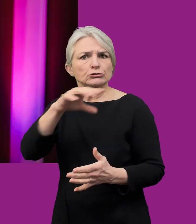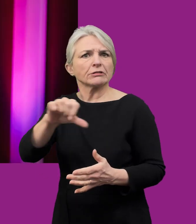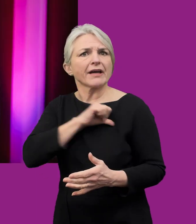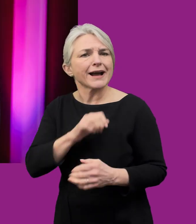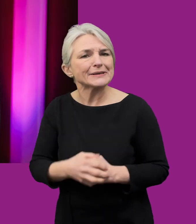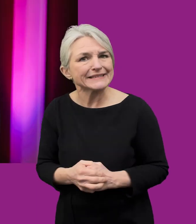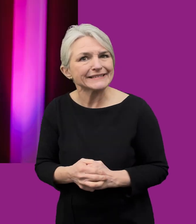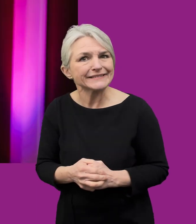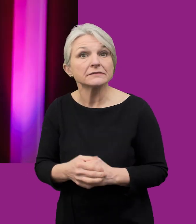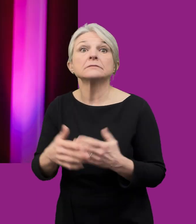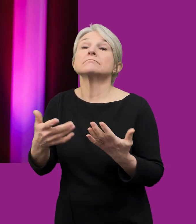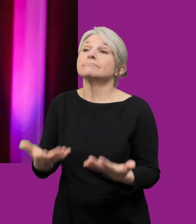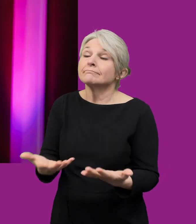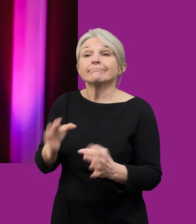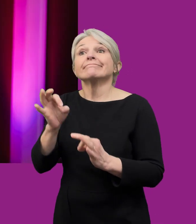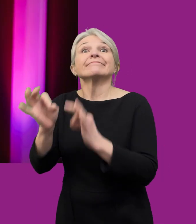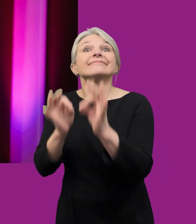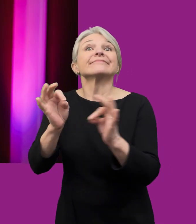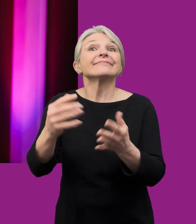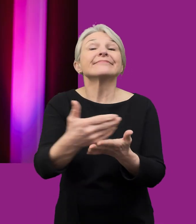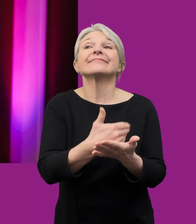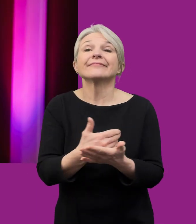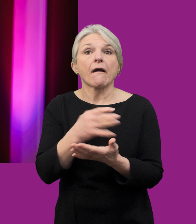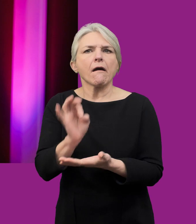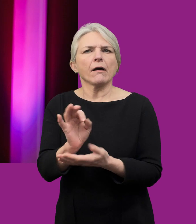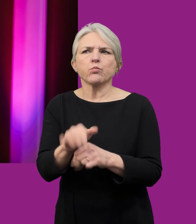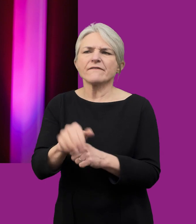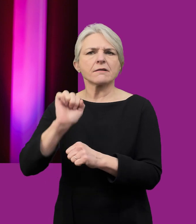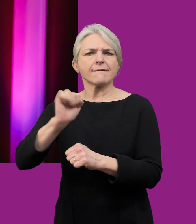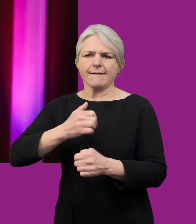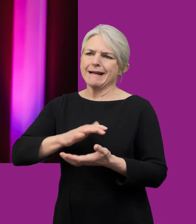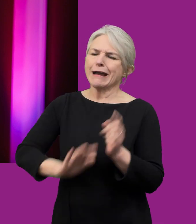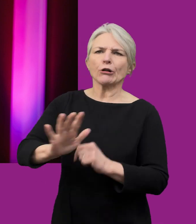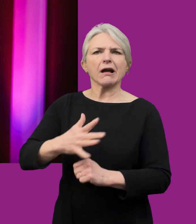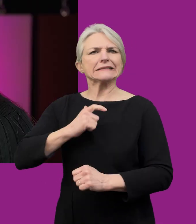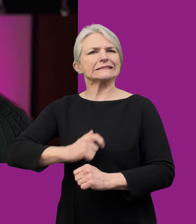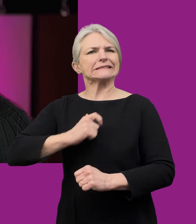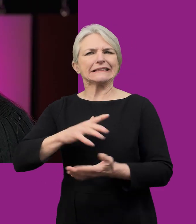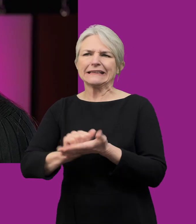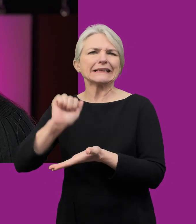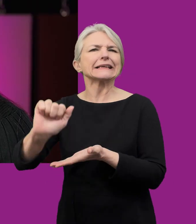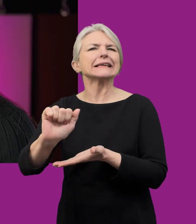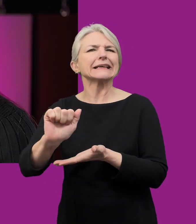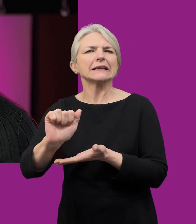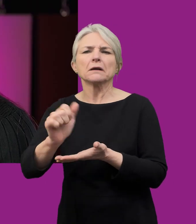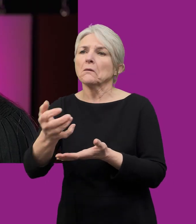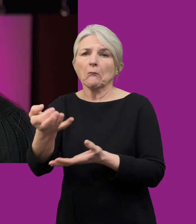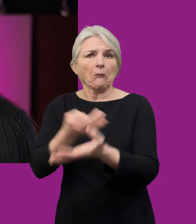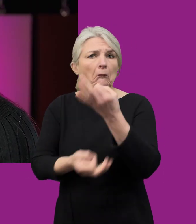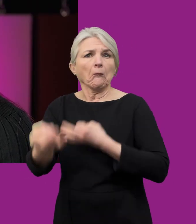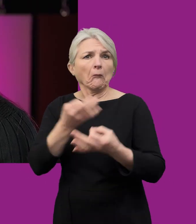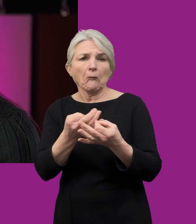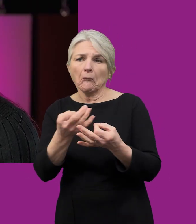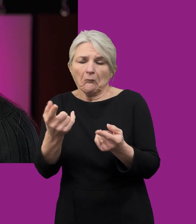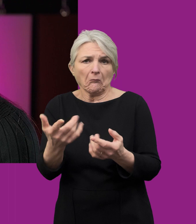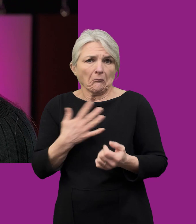A gyfer cyfrifiad 2011 wnaeth ymgyflwyno'r cwestiwn am hynaniaeth genedlaethol. Roedd hyn yn galluogi pobl i ddewis